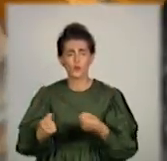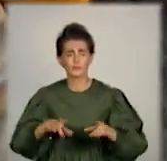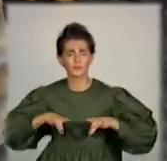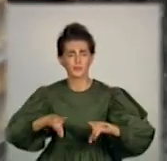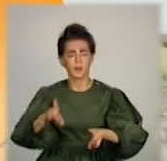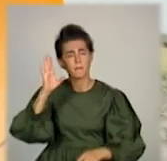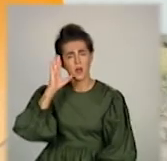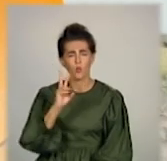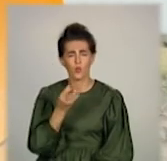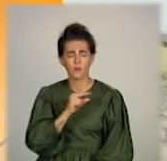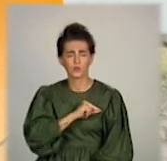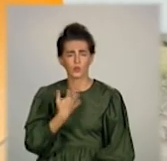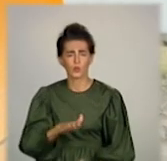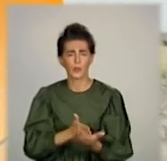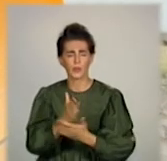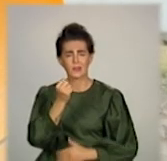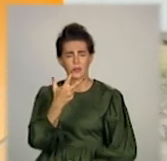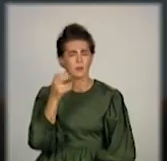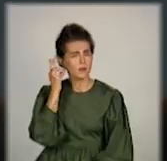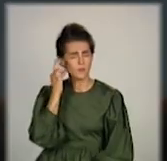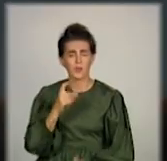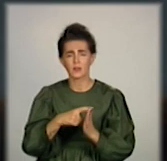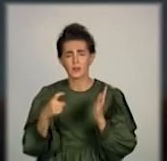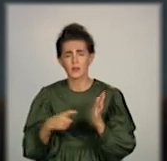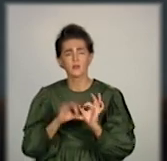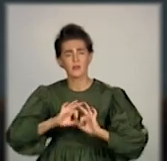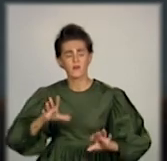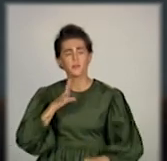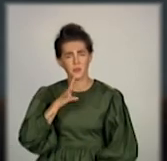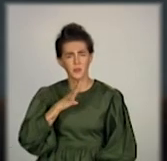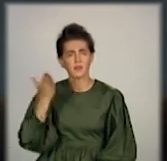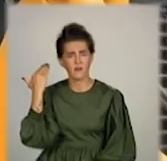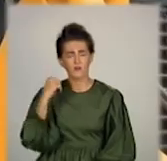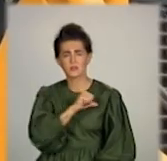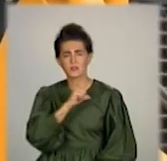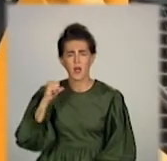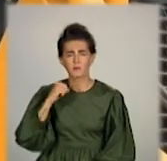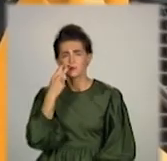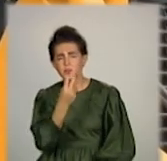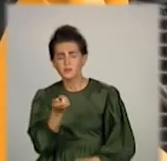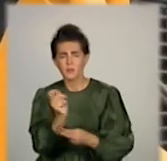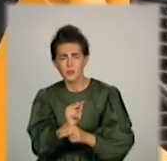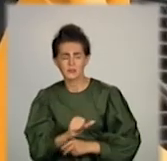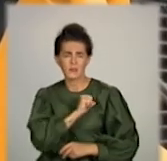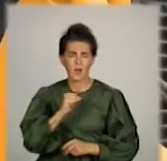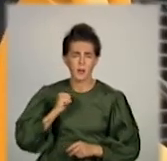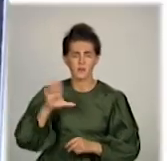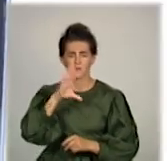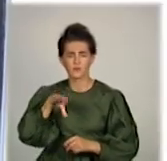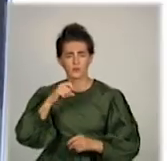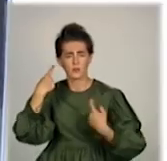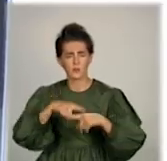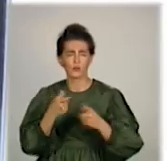Микола працює 13 років. Ділиться, раніше доводилося самому визначати місце несправності техніки. Тепер